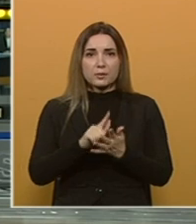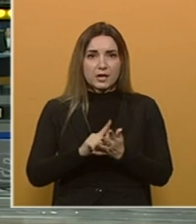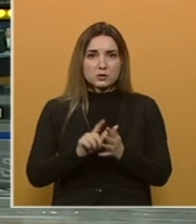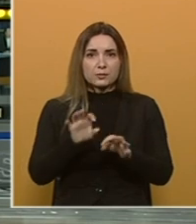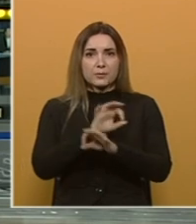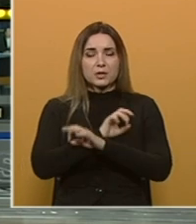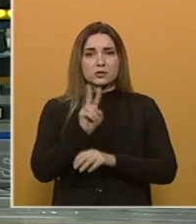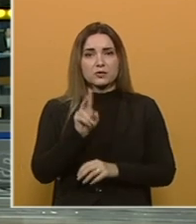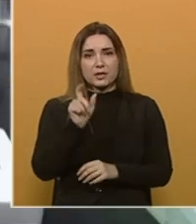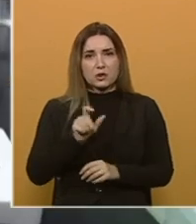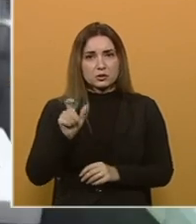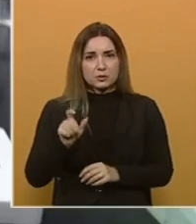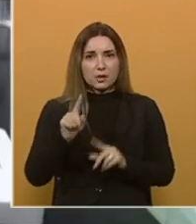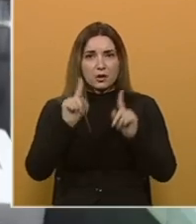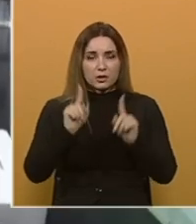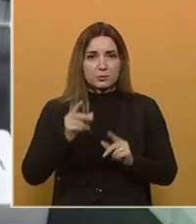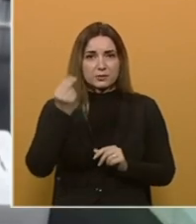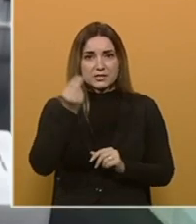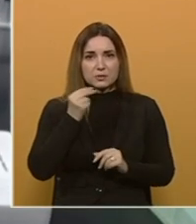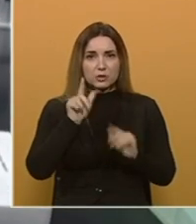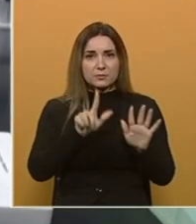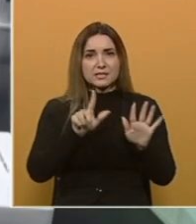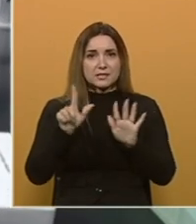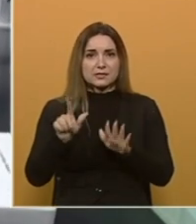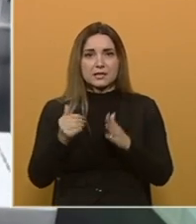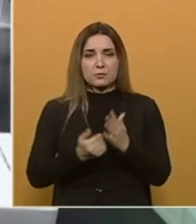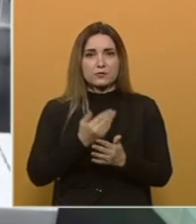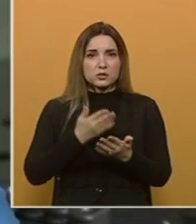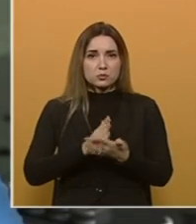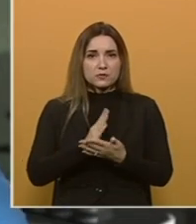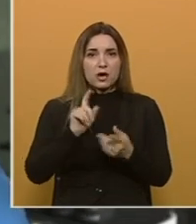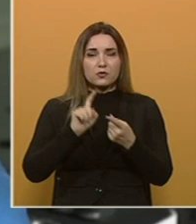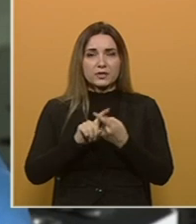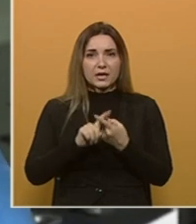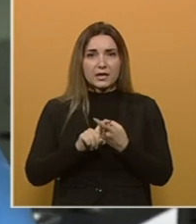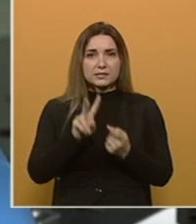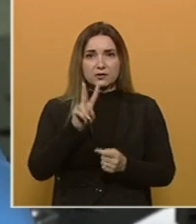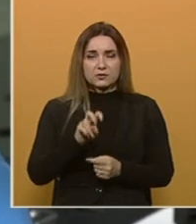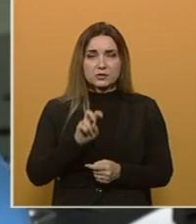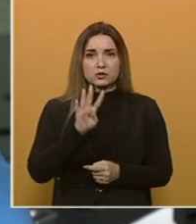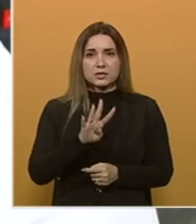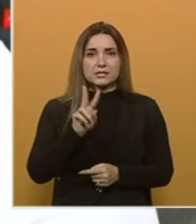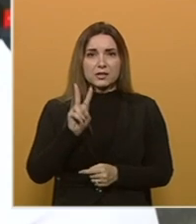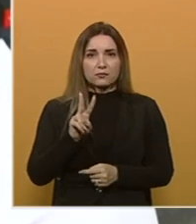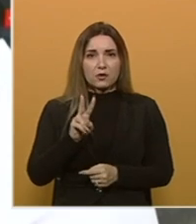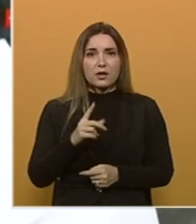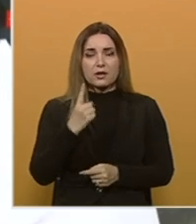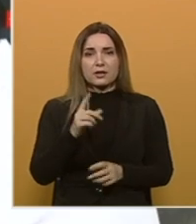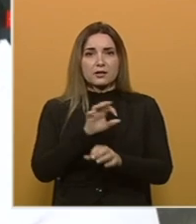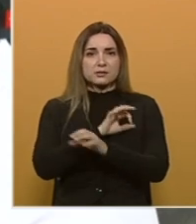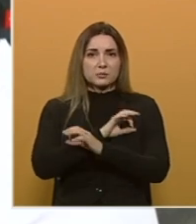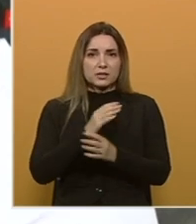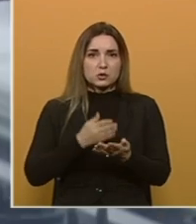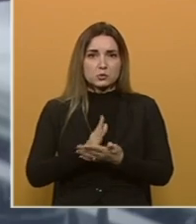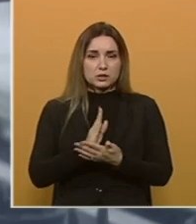razdoblju preminule su dvije osobe. U Republice Srpskoj je 77 novih slučajeva, u Federaciji BiH 242 i